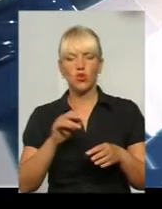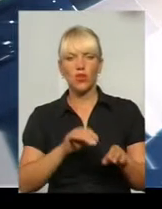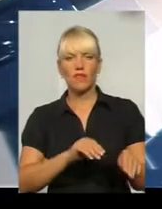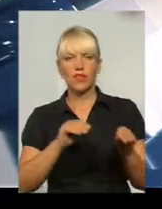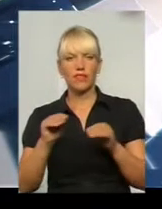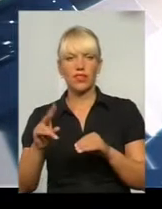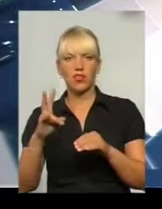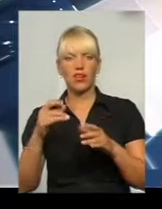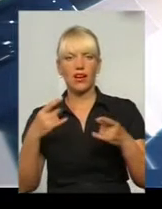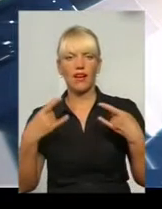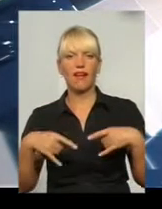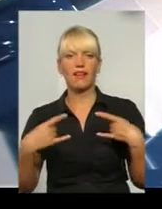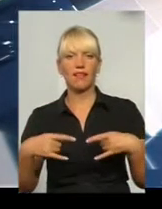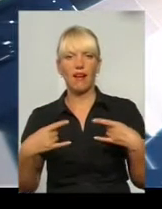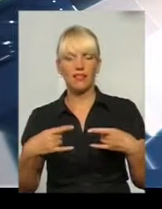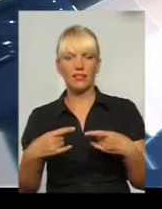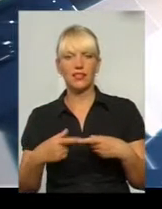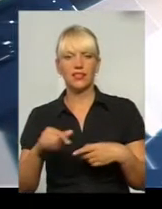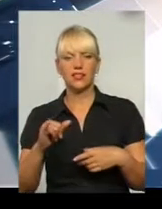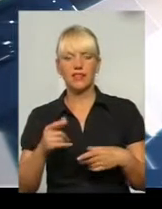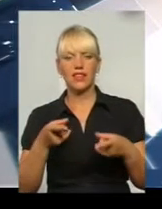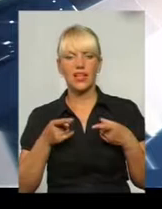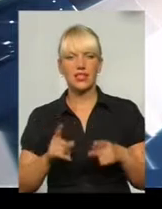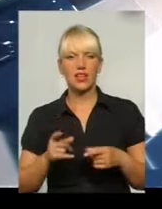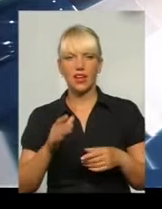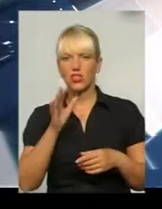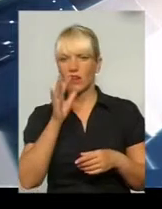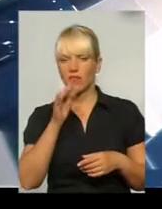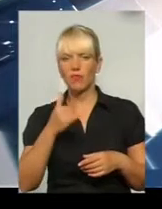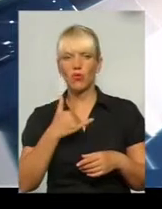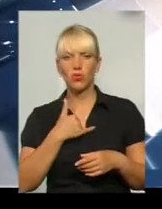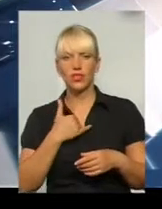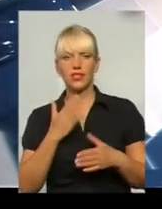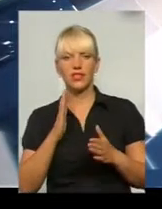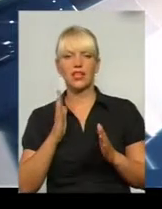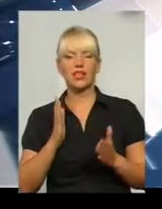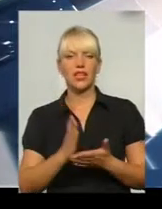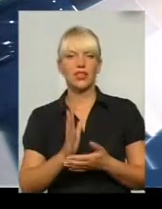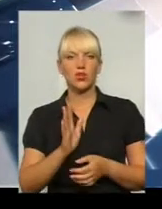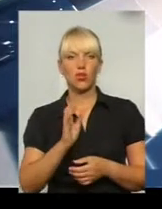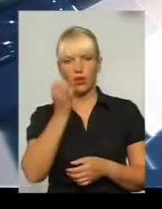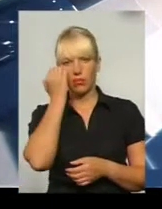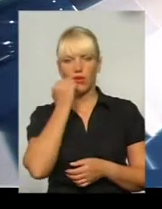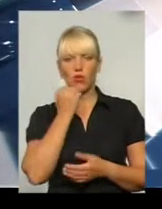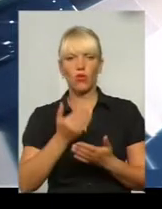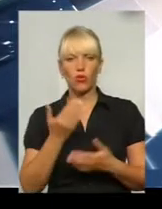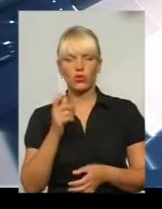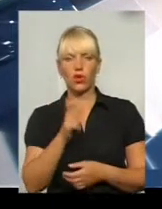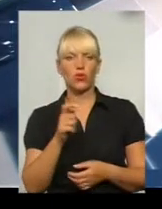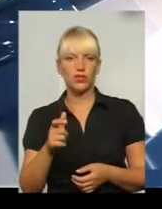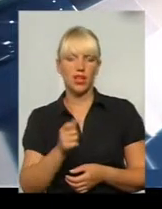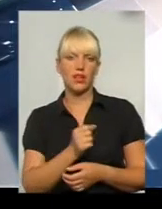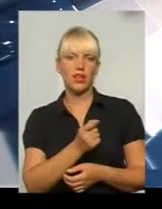в настоярське виріна, в настою дзвіження, в настою дзвіження, від дзвіження, від людей. Ми